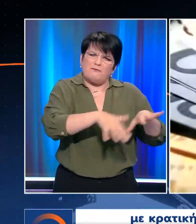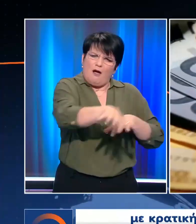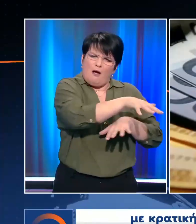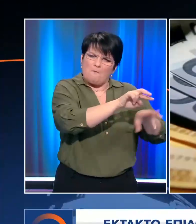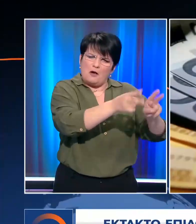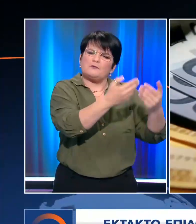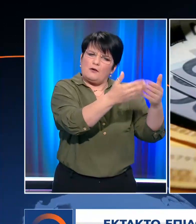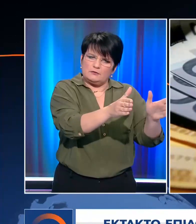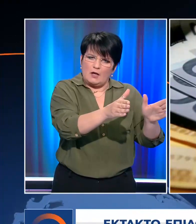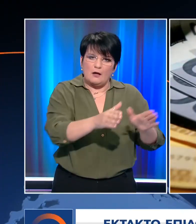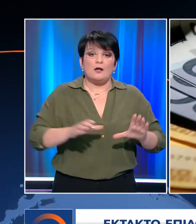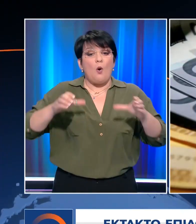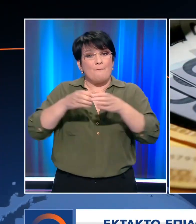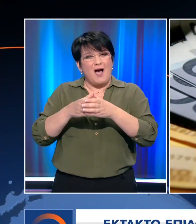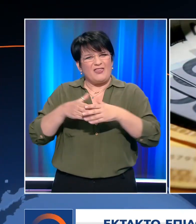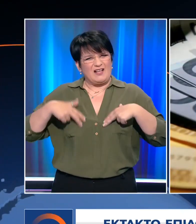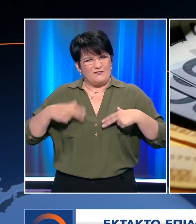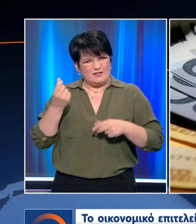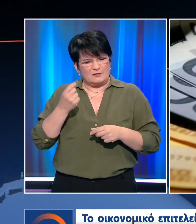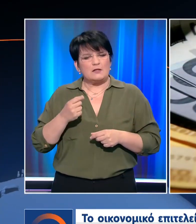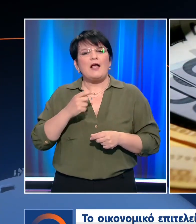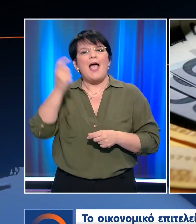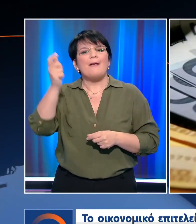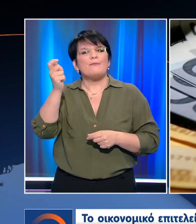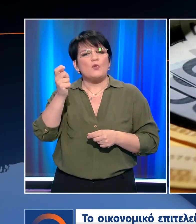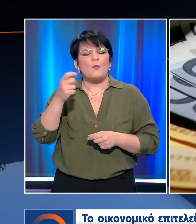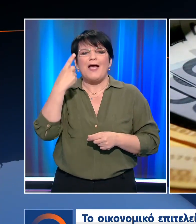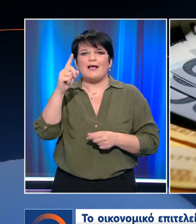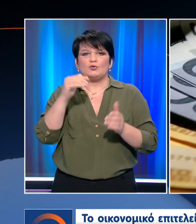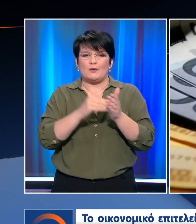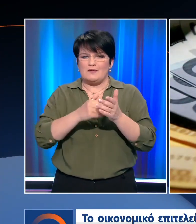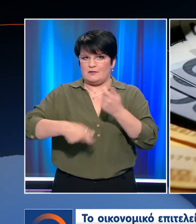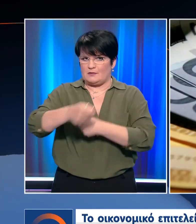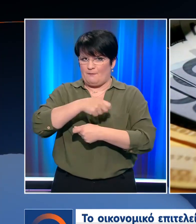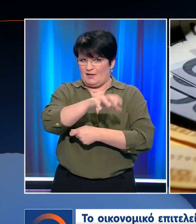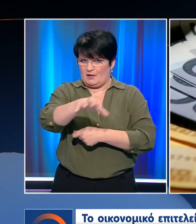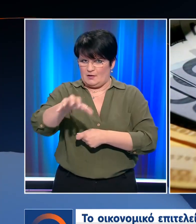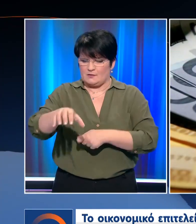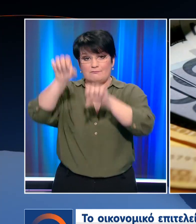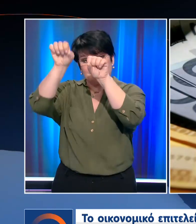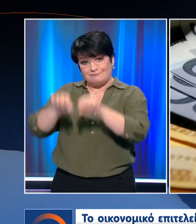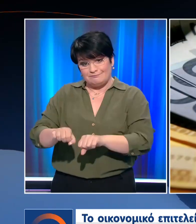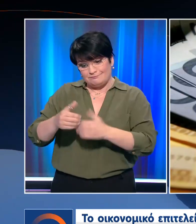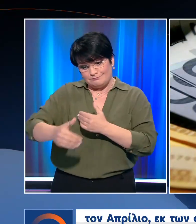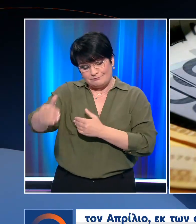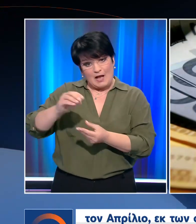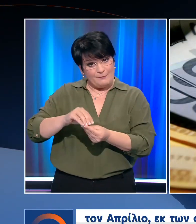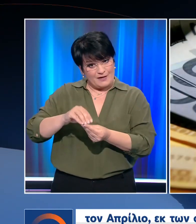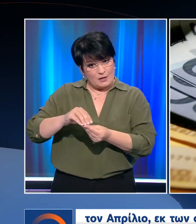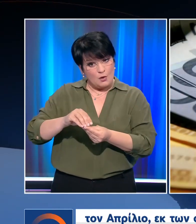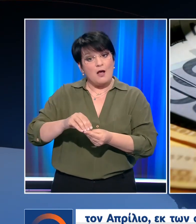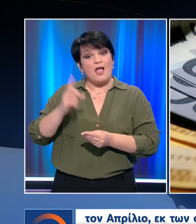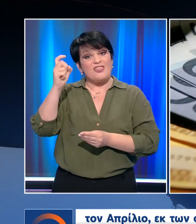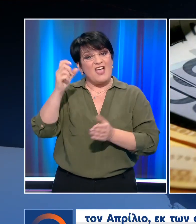Το Οικονομικό Επιτελείο ανακοίνωσε σήμερα ένα έκτακτο επίδομα που θα φορά 100.000 επιχειρήσεις που θα παραμένουν κλειστές τον Απρίλιο, εκ των